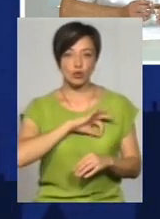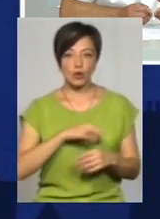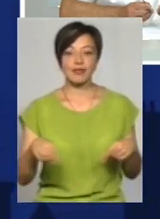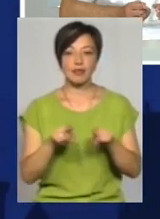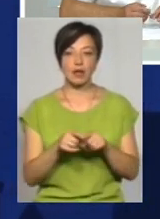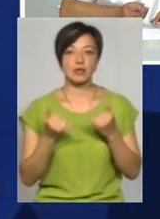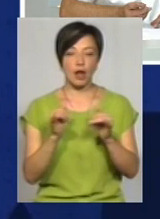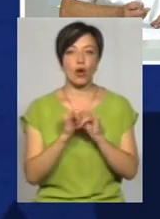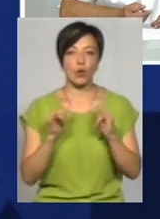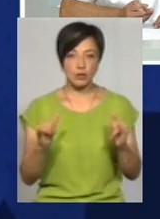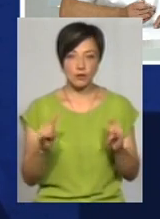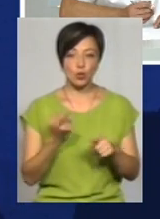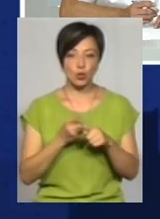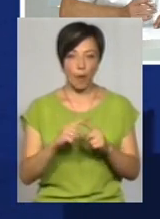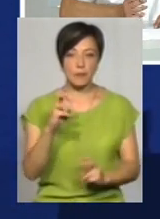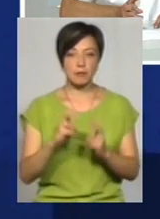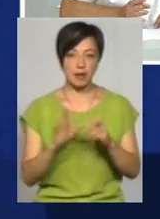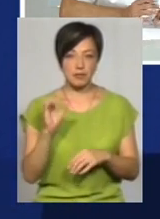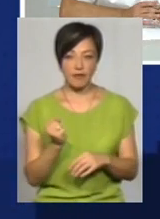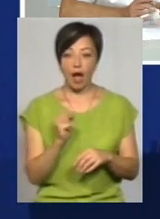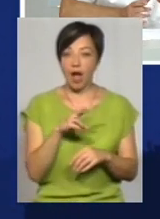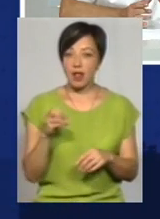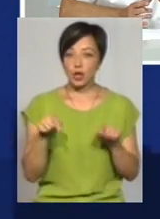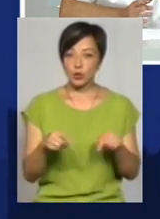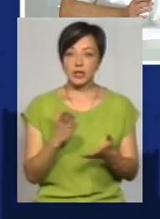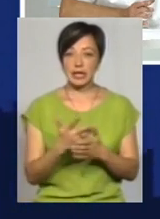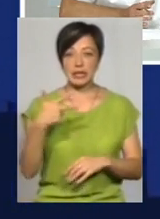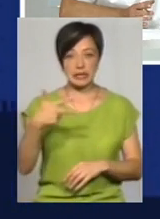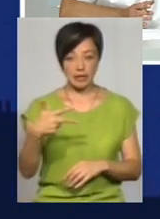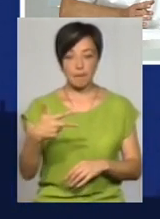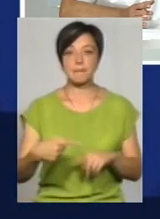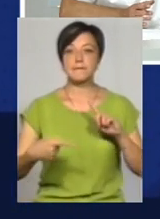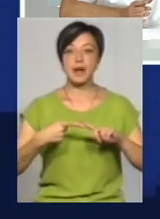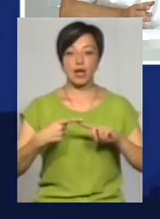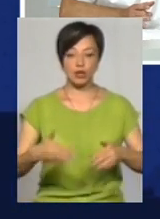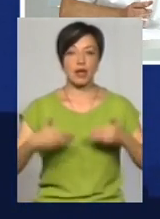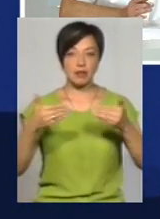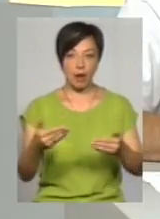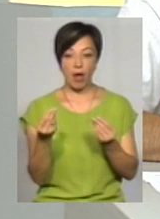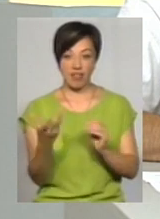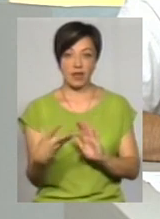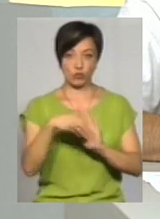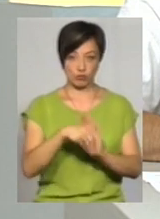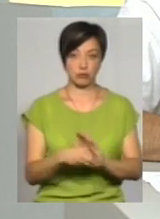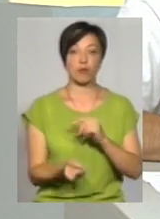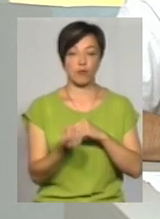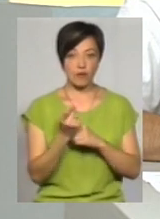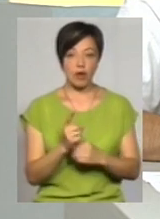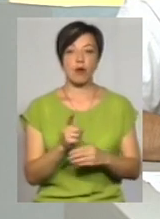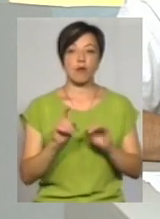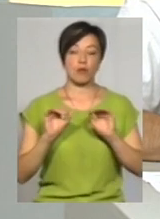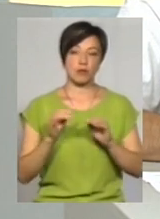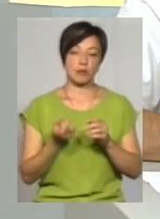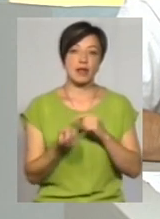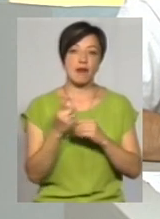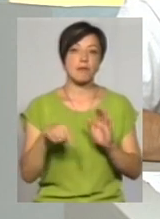теж для розвитку того самого підприємства. Але тут вже є три стадії. Перший етап, який інвестор зайшов, він поставив